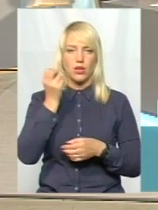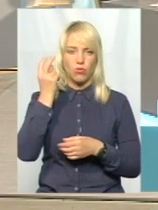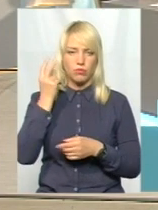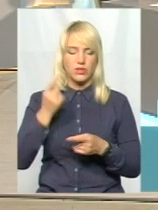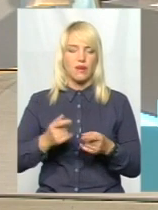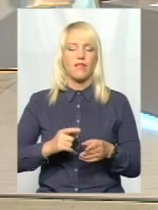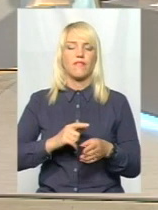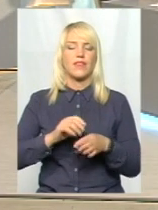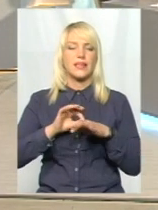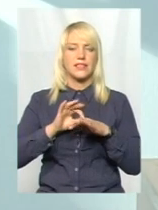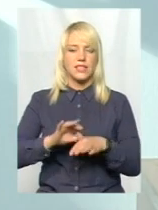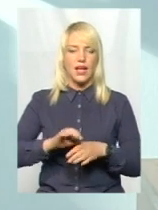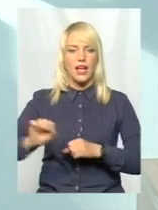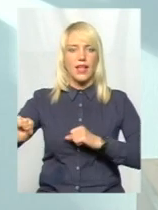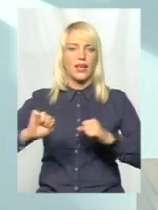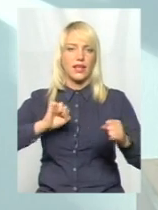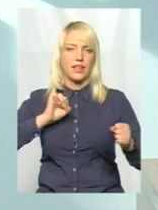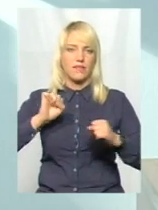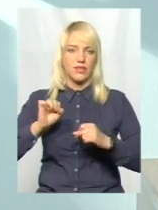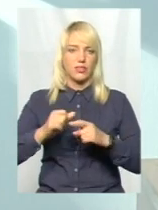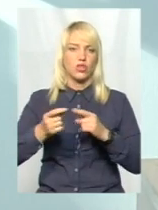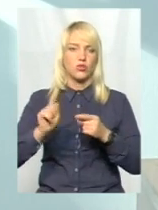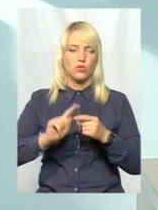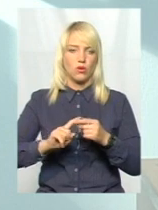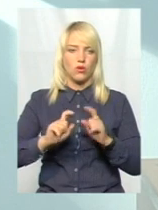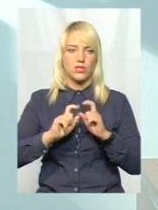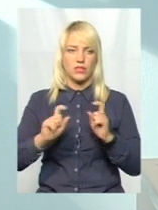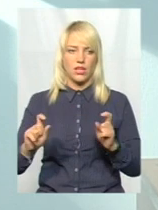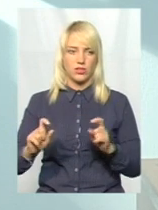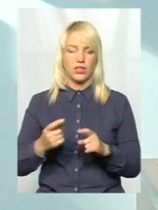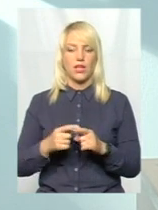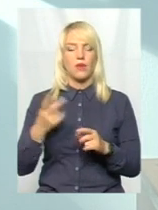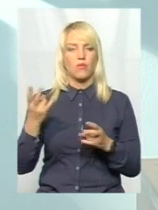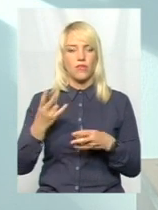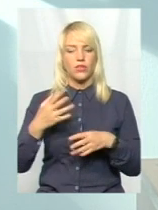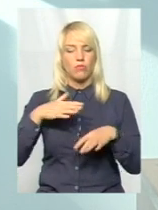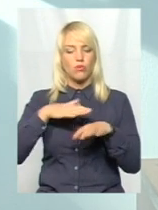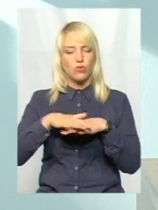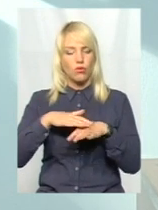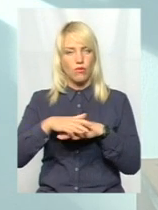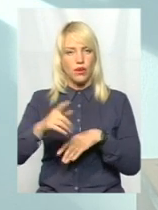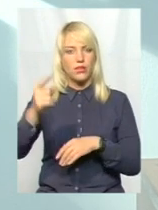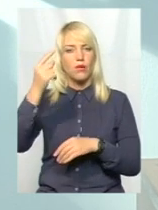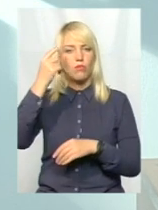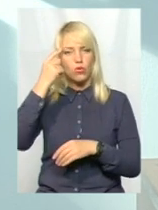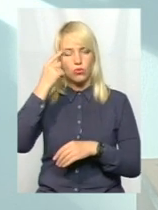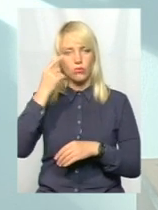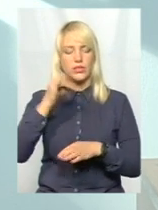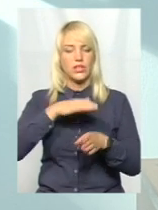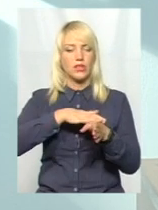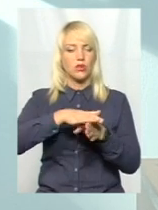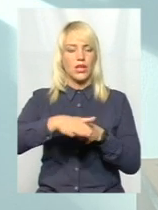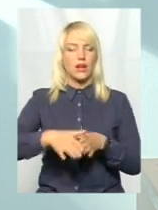закладу. Адже заклад готує, пропонує до реалізації, і він повинен прорахувати, продумати і дотримуватися виконання